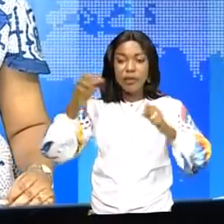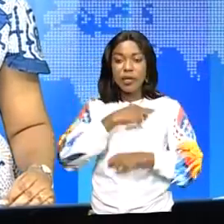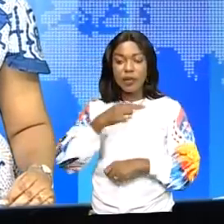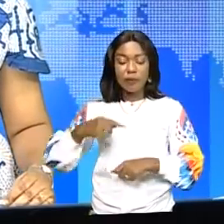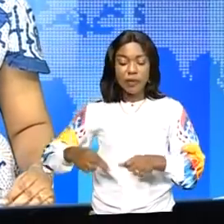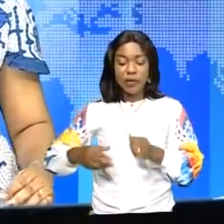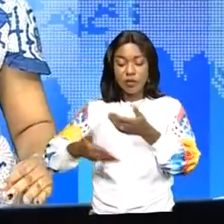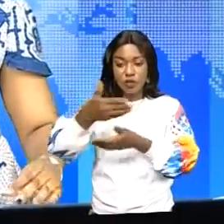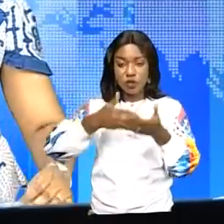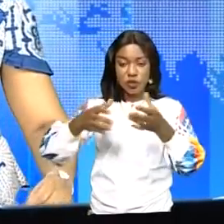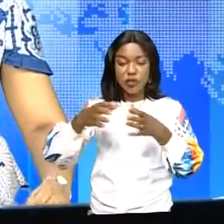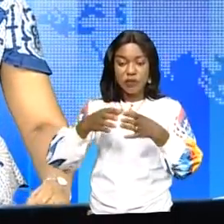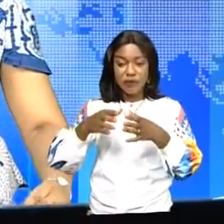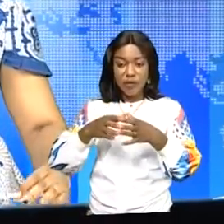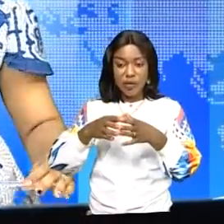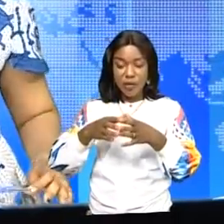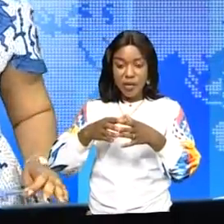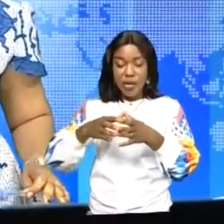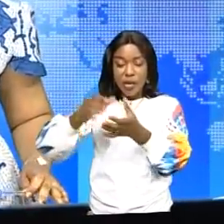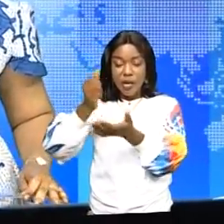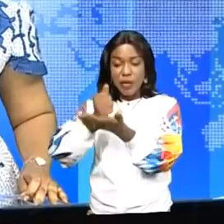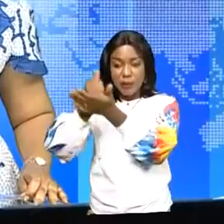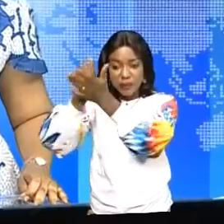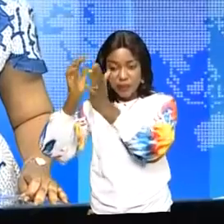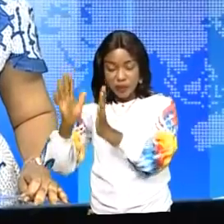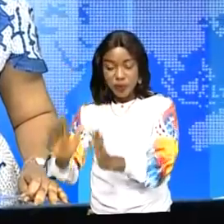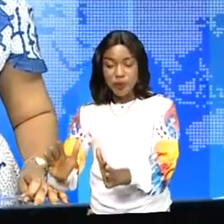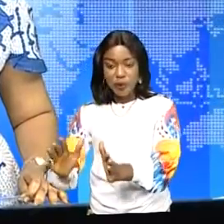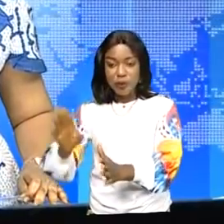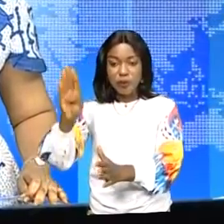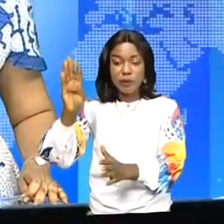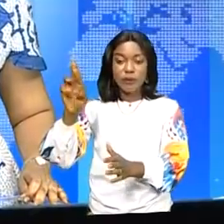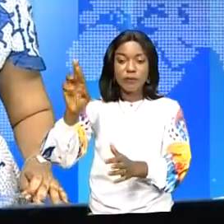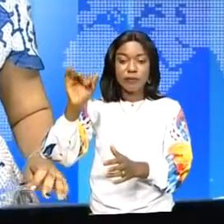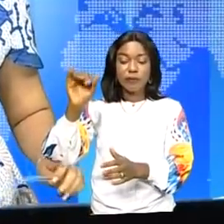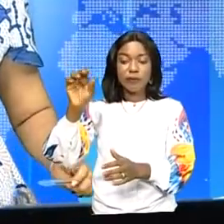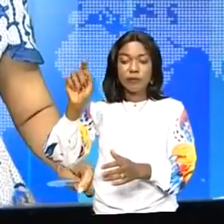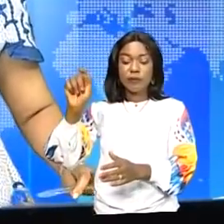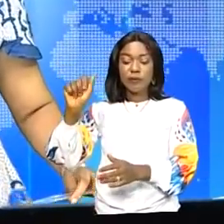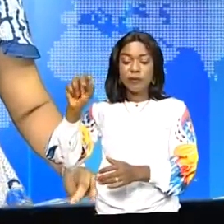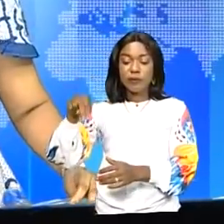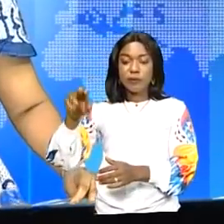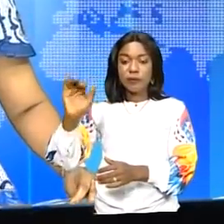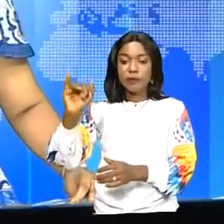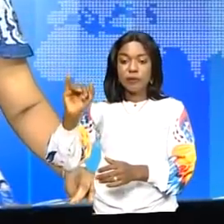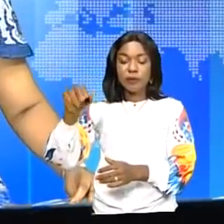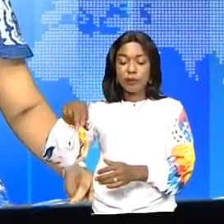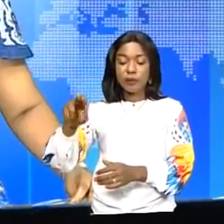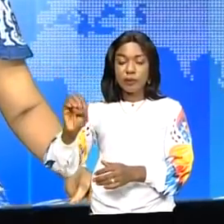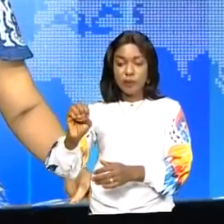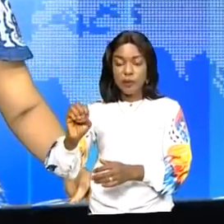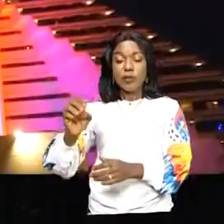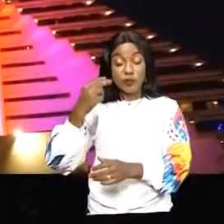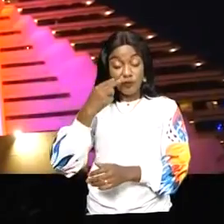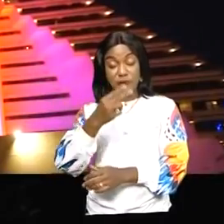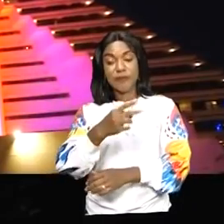'ambassadeur britannique accrédité à Kinshasa. On rappelle la semaine du président avec ses images de sa mission de travail au Qatar.